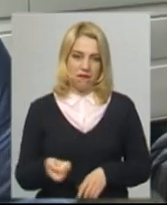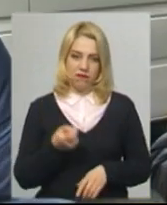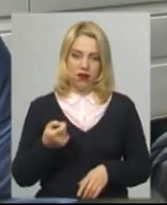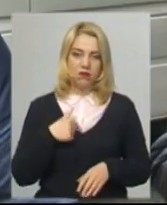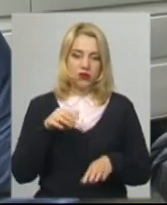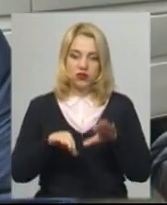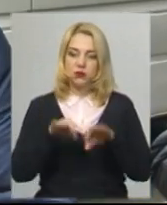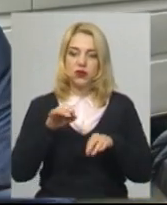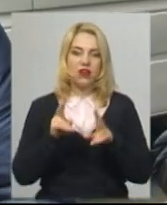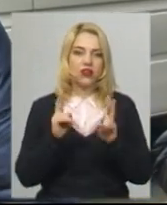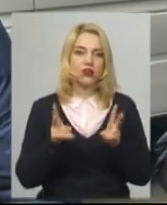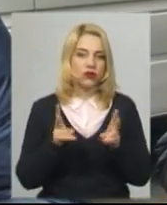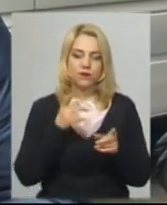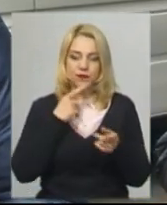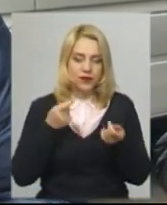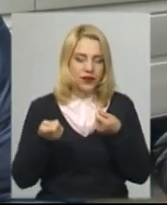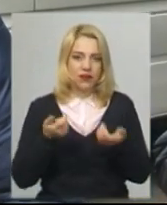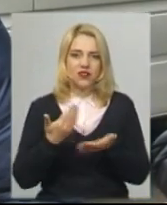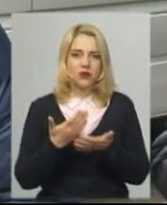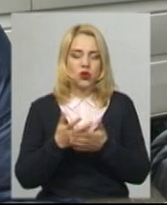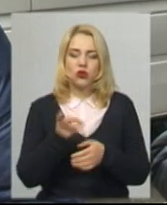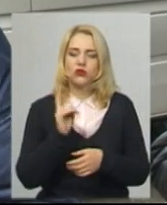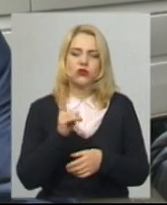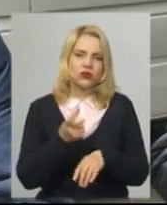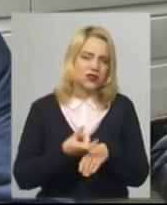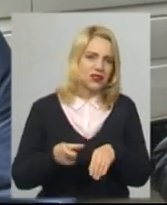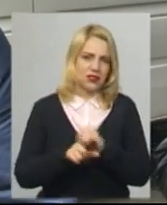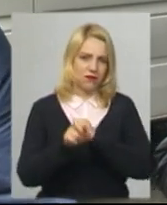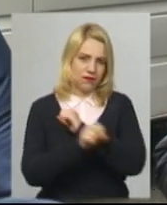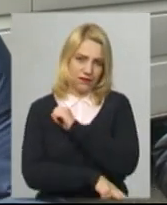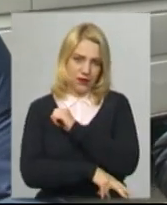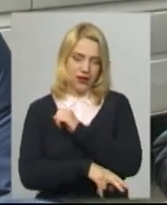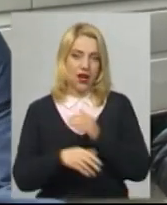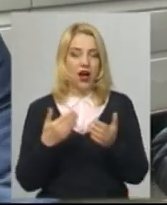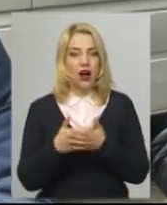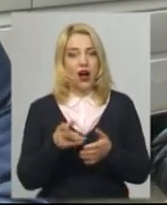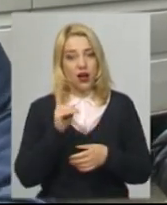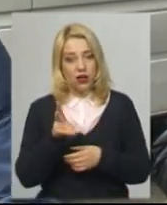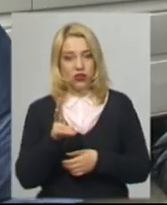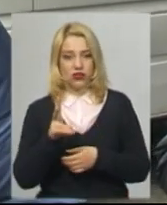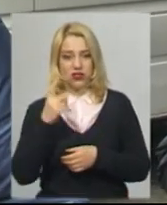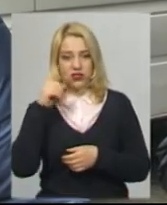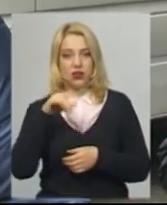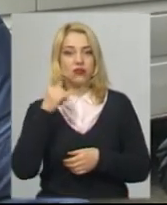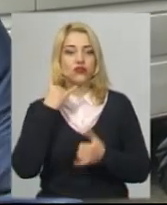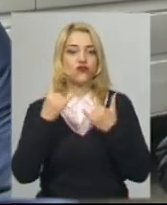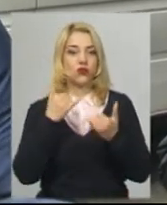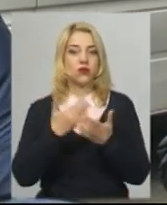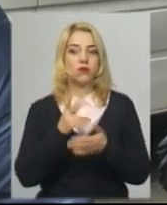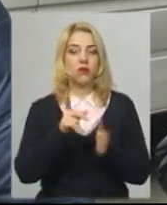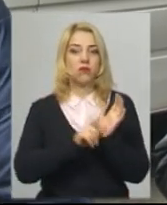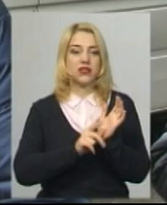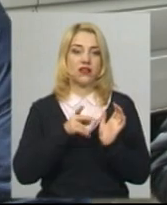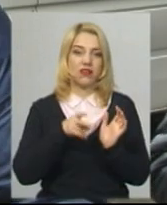тільки таких людей, я вам кажу, саме-саме-саме малоімущих. А вже знають, що ми маємо дати тим, вже й дзвонять ті, в кого пенсія дві,